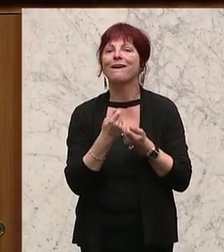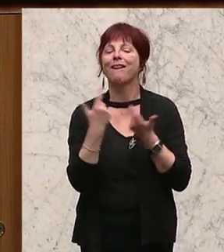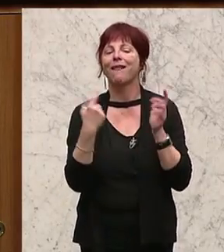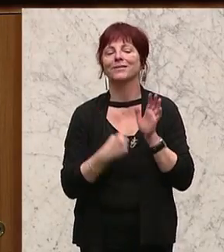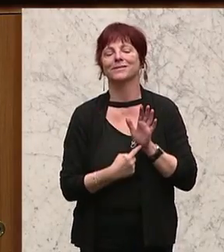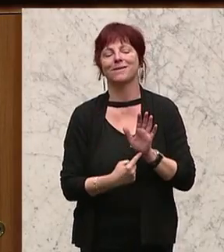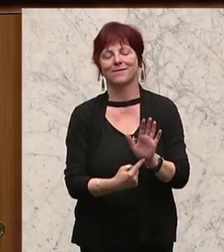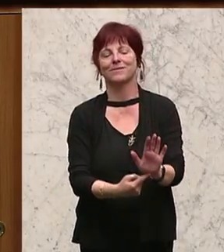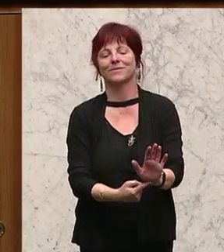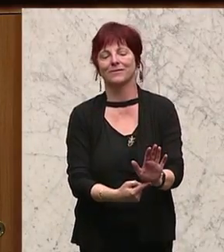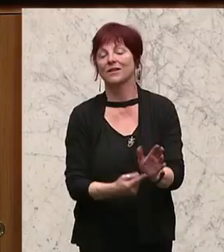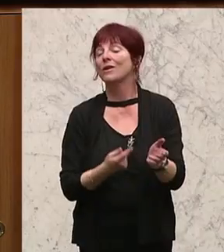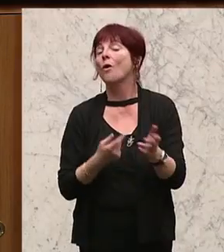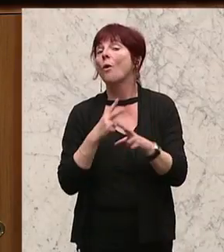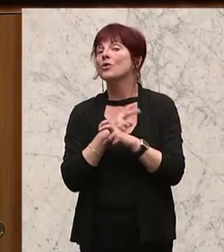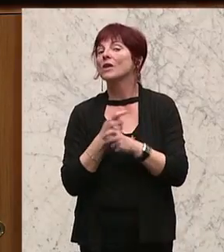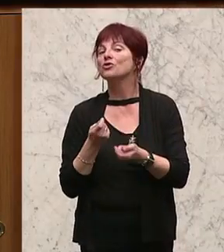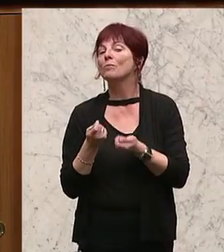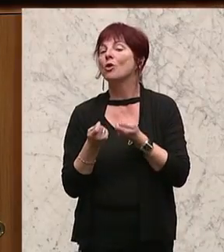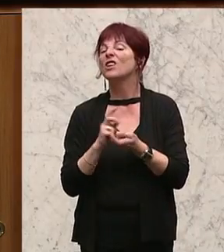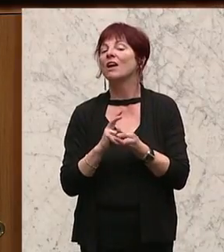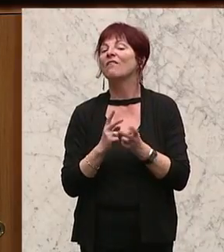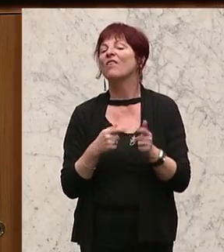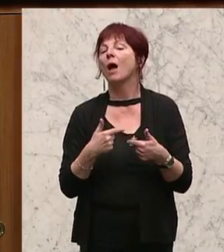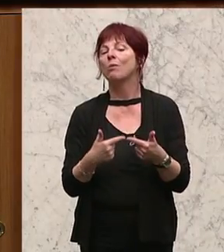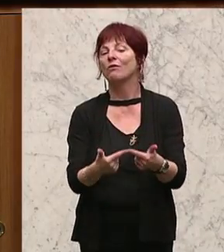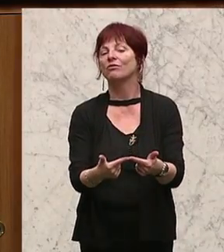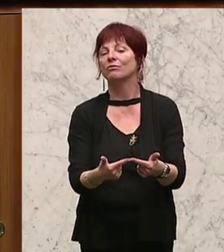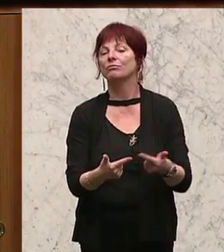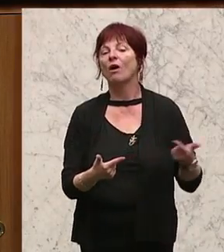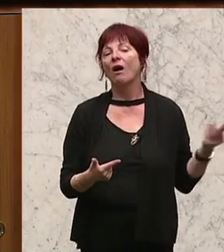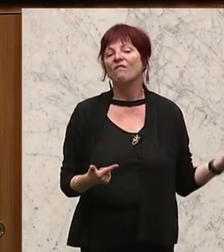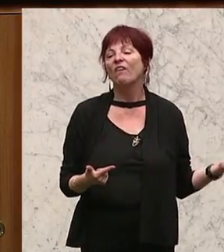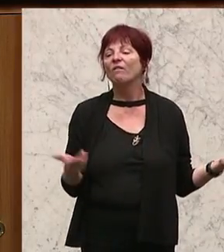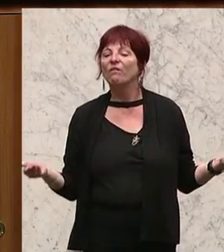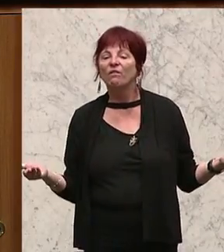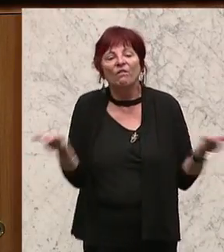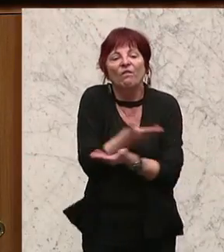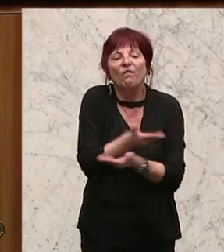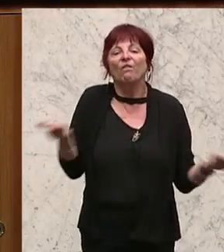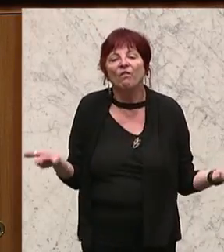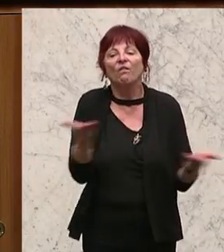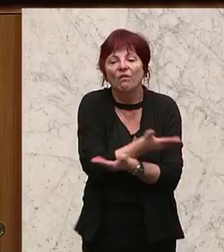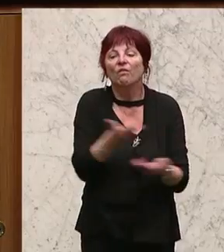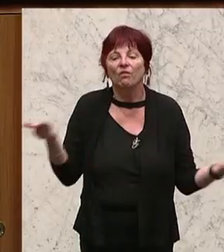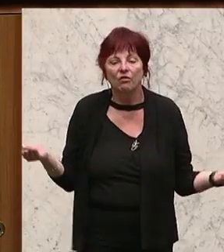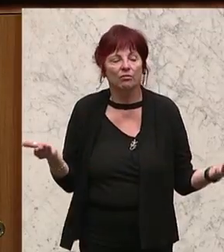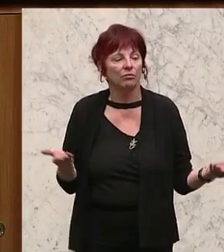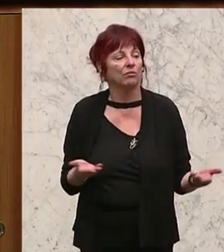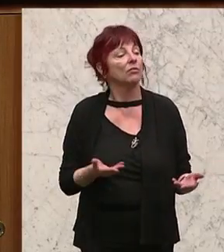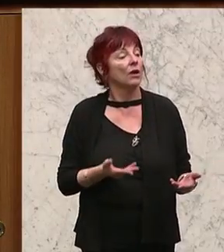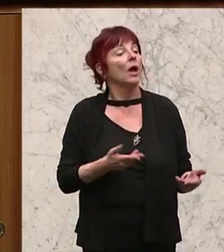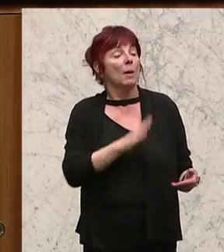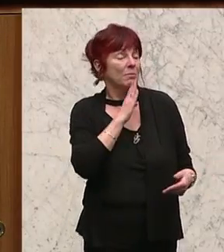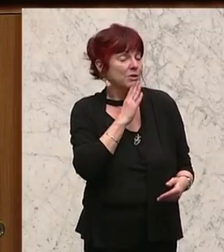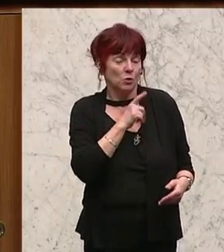klar vor Augen führen, wie Politik in Österreich funktioniert. Auf der einen Seite wird etwas gegeben, der Pensionshunderter, ich habe schon gesagt, Herr Minister, es ist nicht sozial